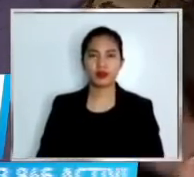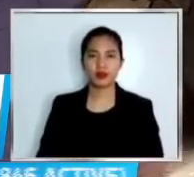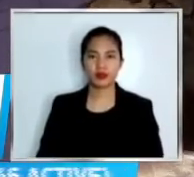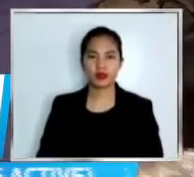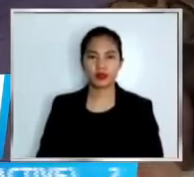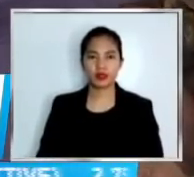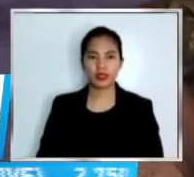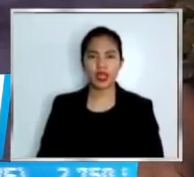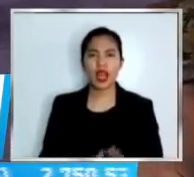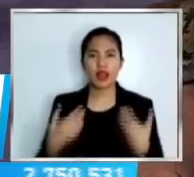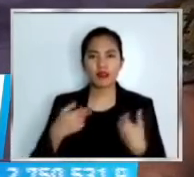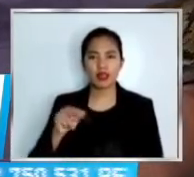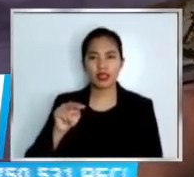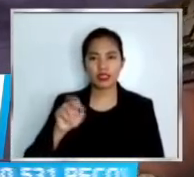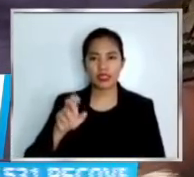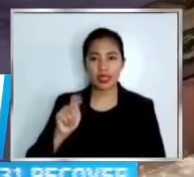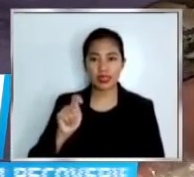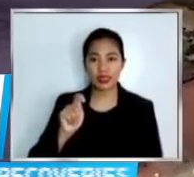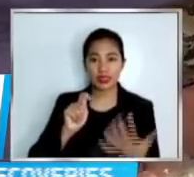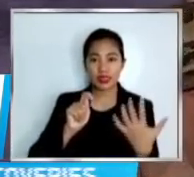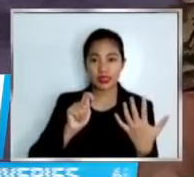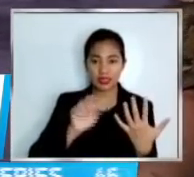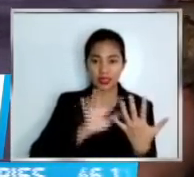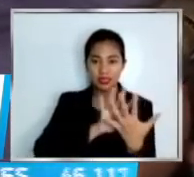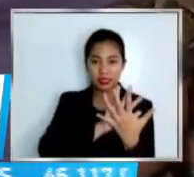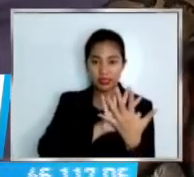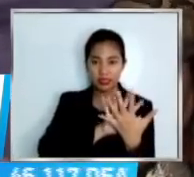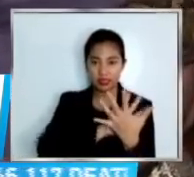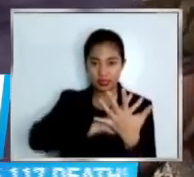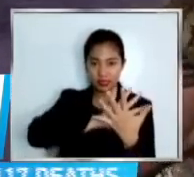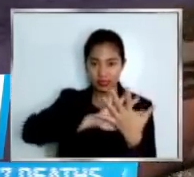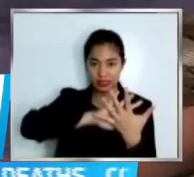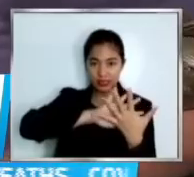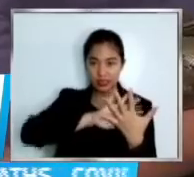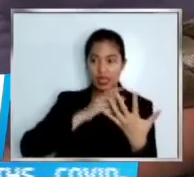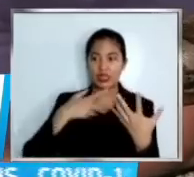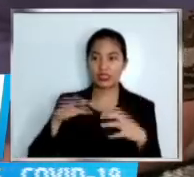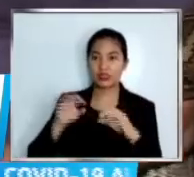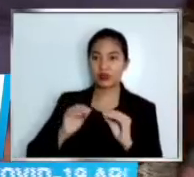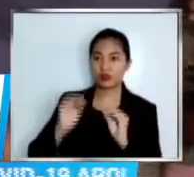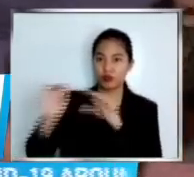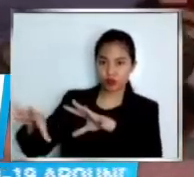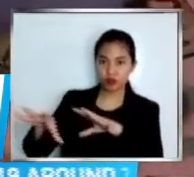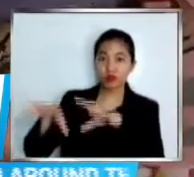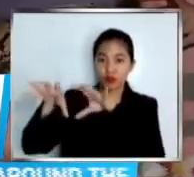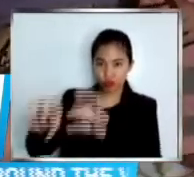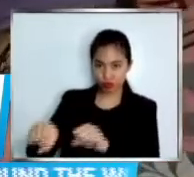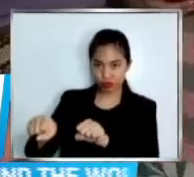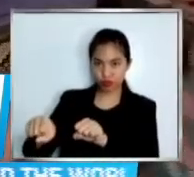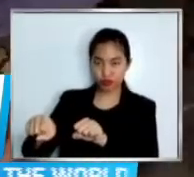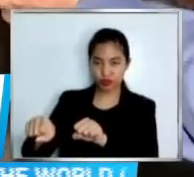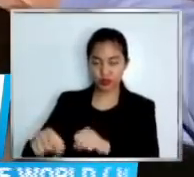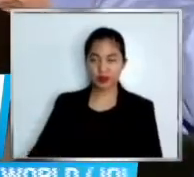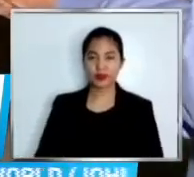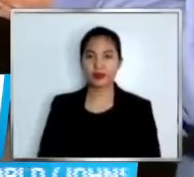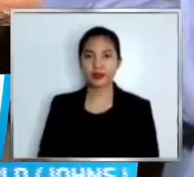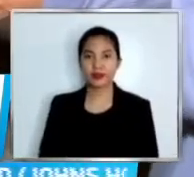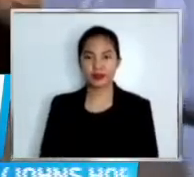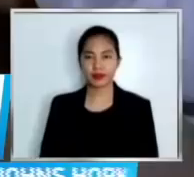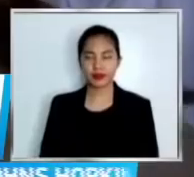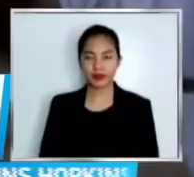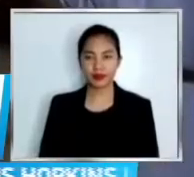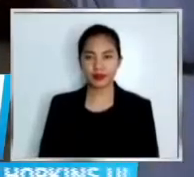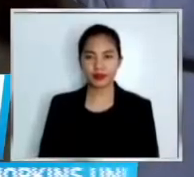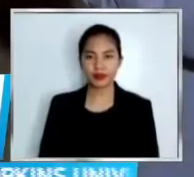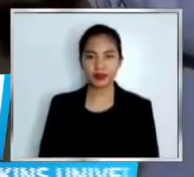trash trap po. Nang taga? Stereo ranger. Stereo ranger ma'am. Hirap lang